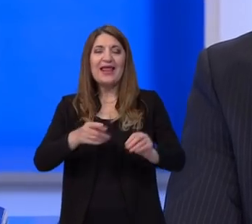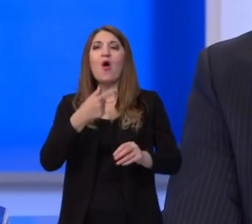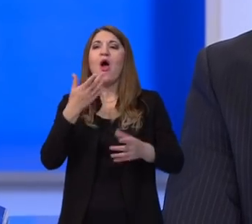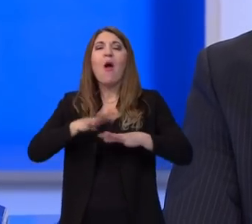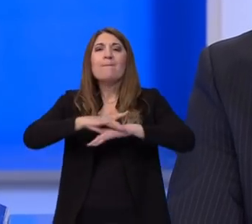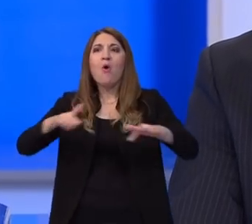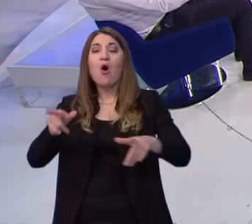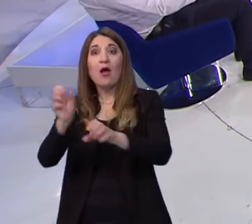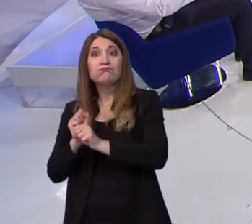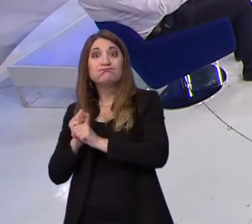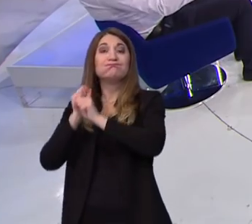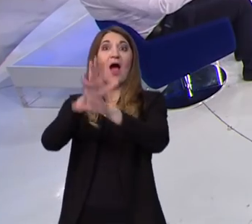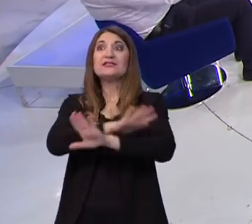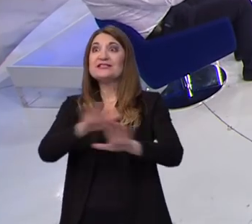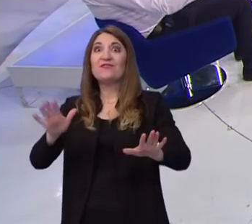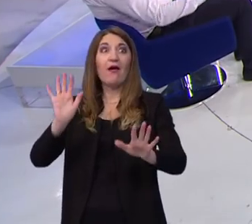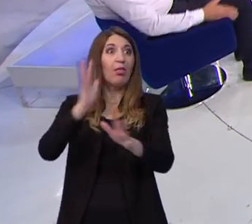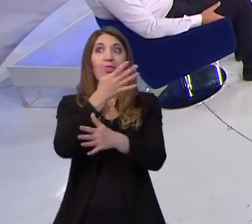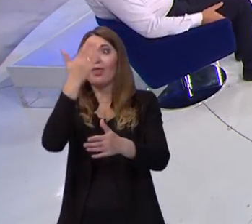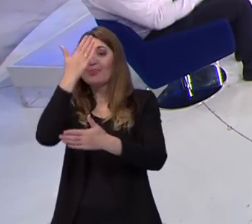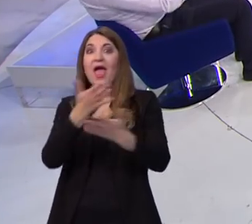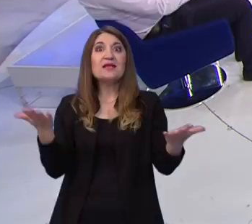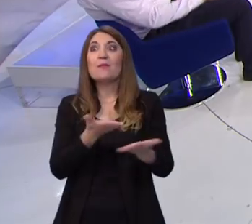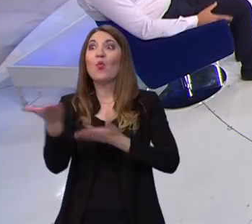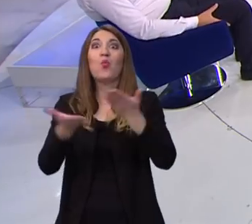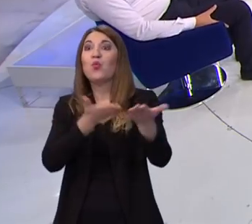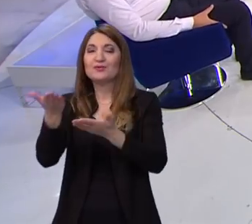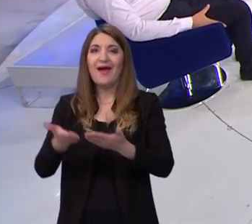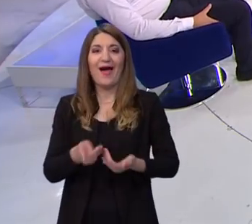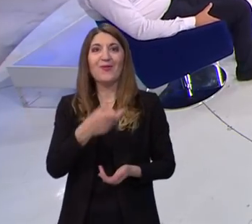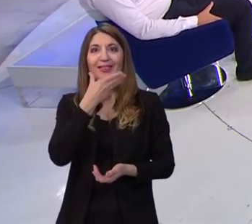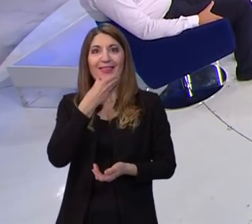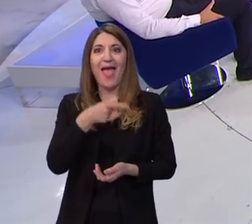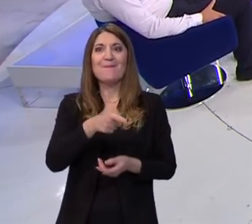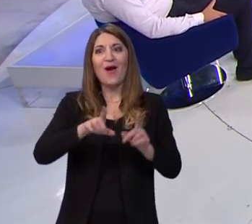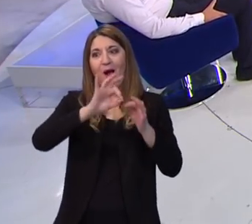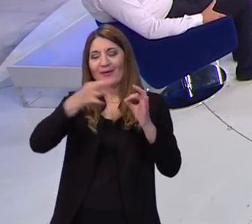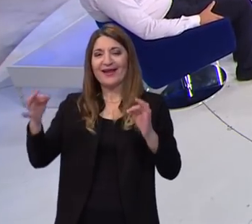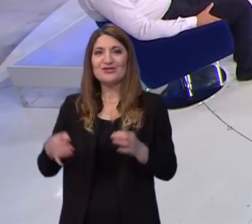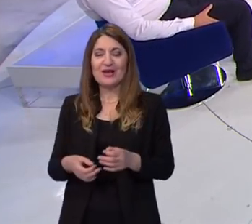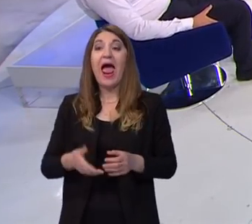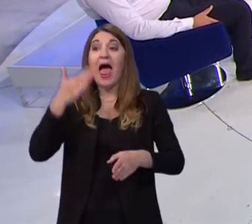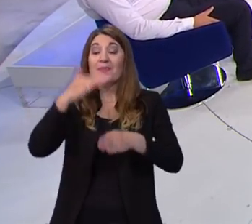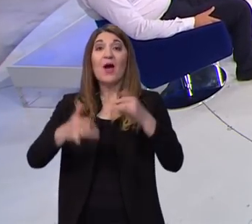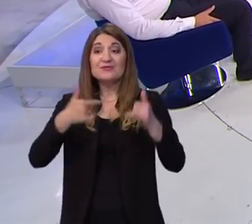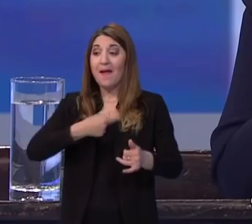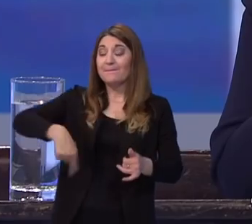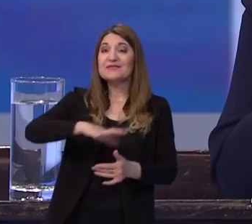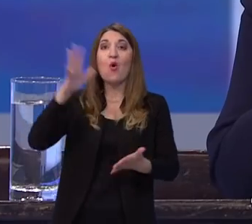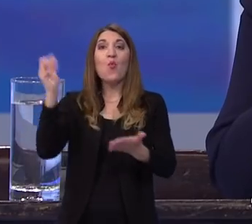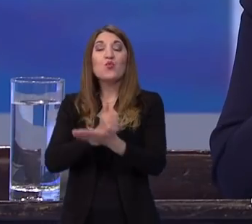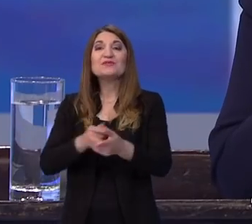vaša. Ali ono, to je dobro da su svi učitelji doplivali do obale s današnjim danom, to je dobro. Da, doplivali su da. Doplivali smo do obale. Za